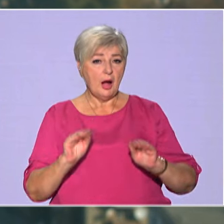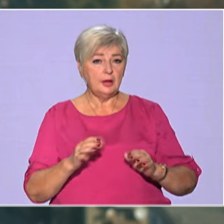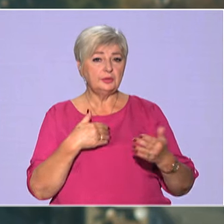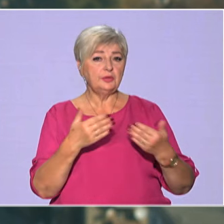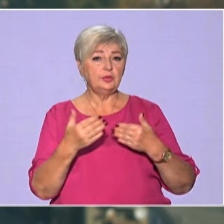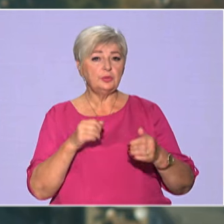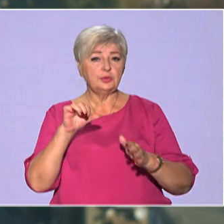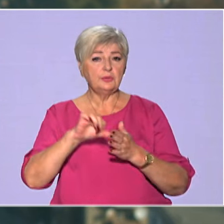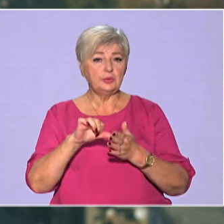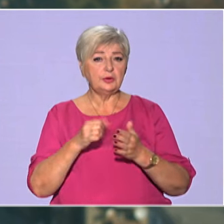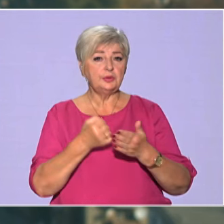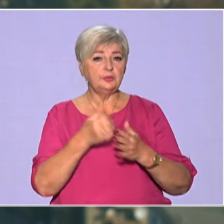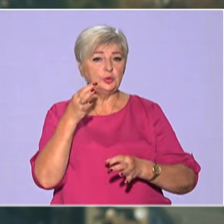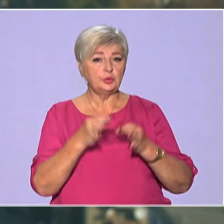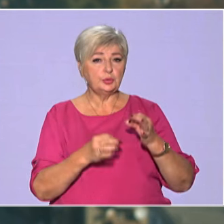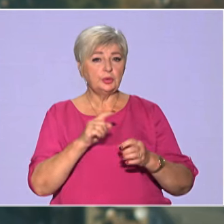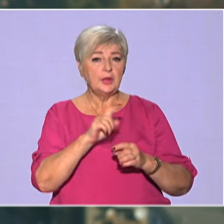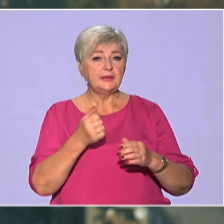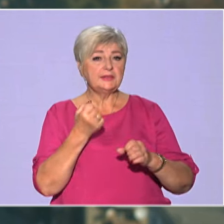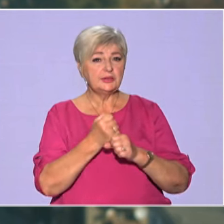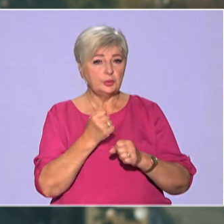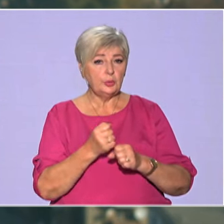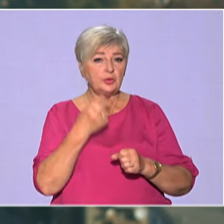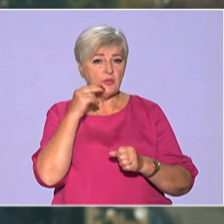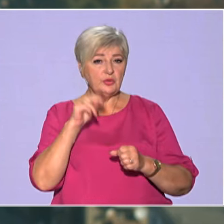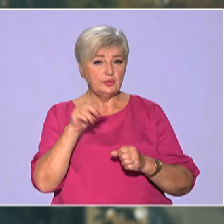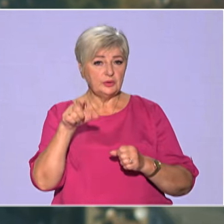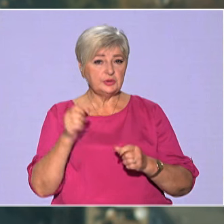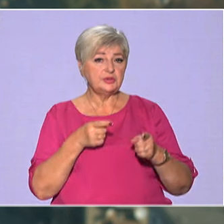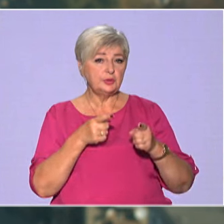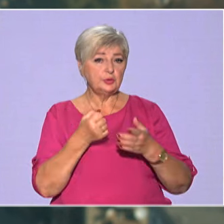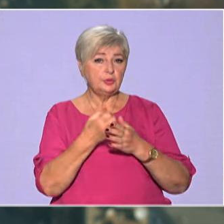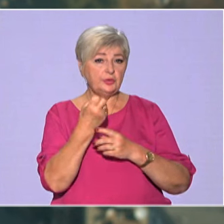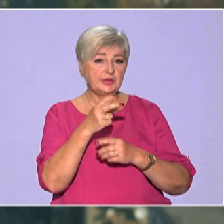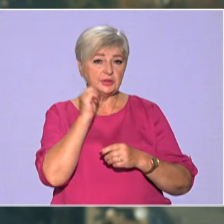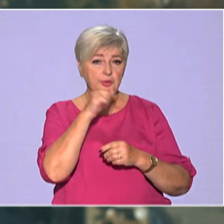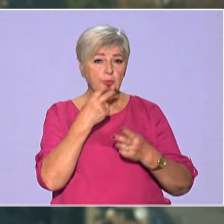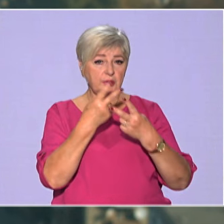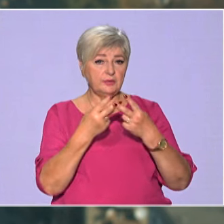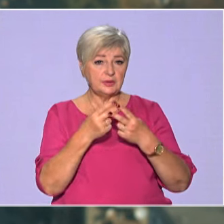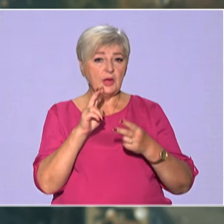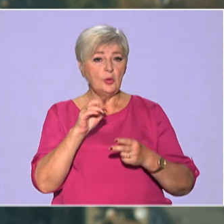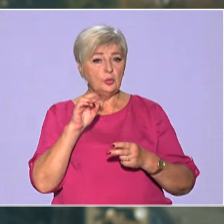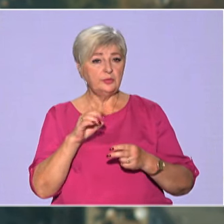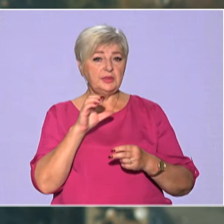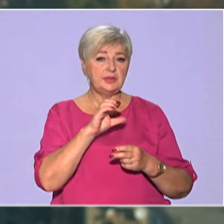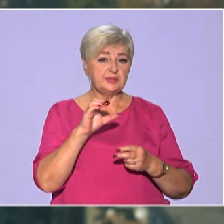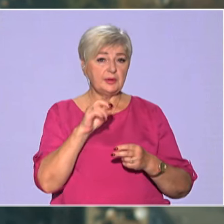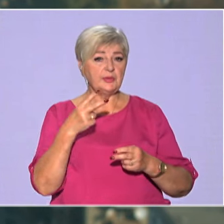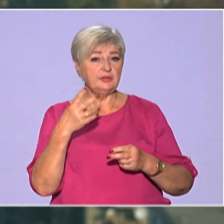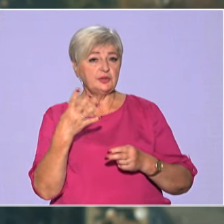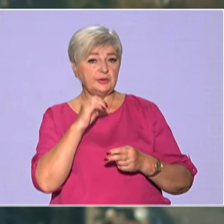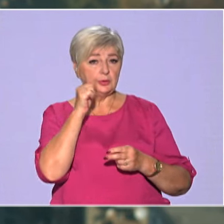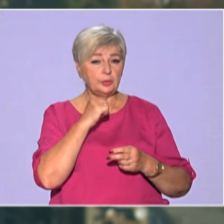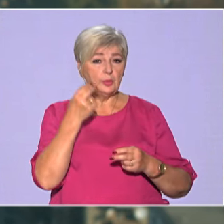фігурантів до суду. Заскоєне обвинуваченим загрожує до 12 років язниці. У квітні та серпні 24-го